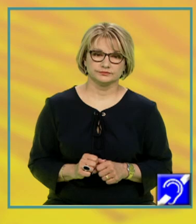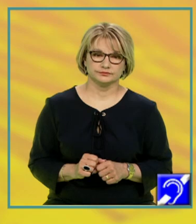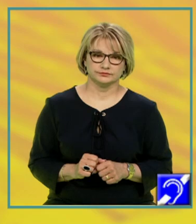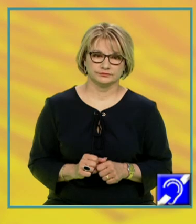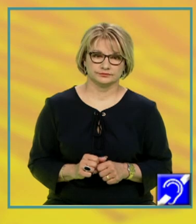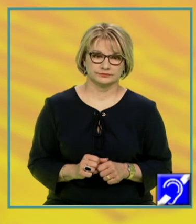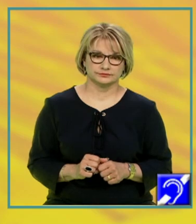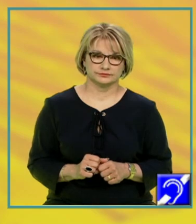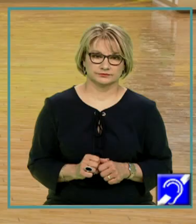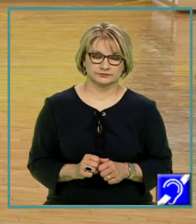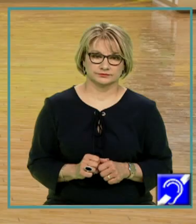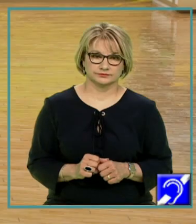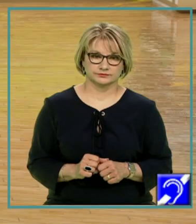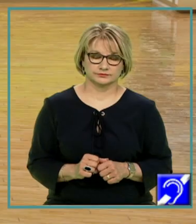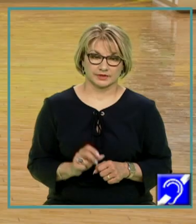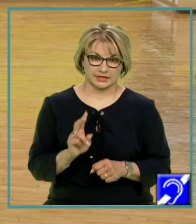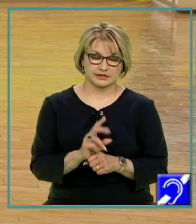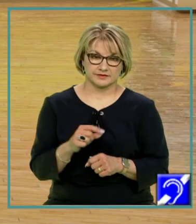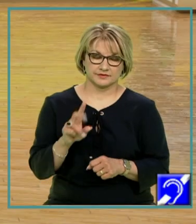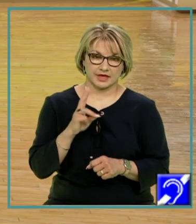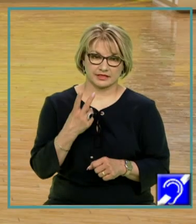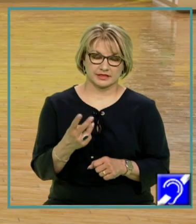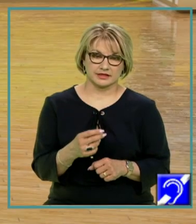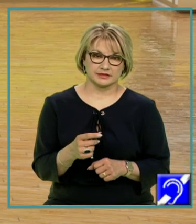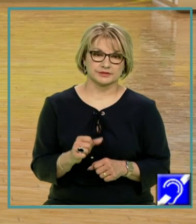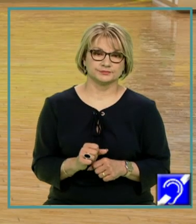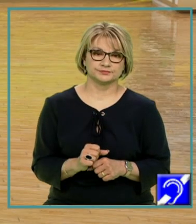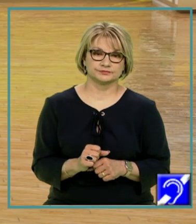înfățișa drept știință. Vă trag atenția asupra faptului că